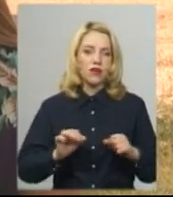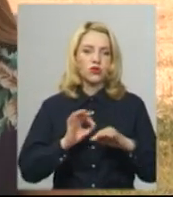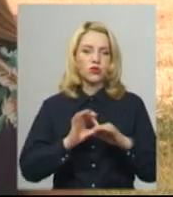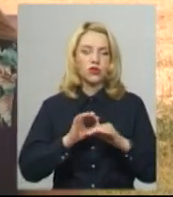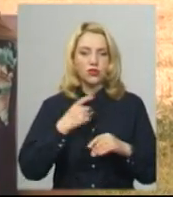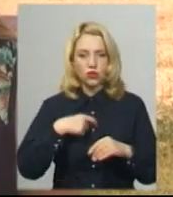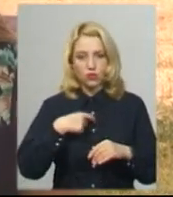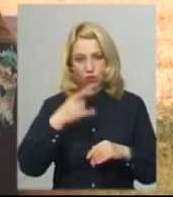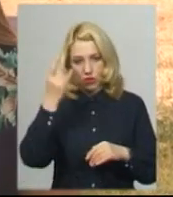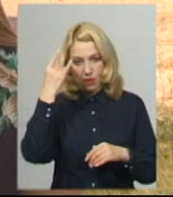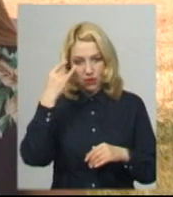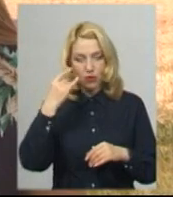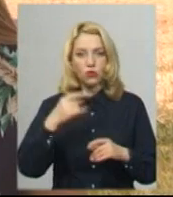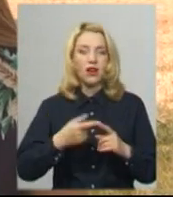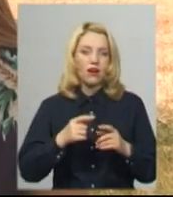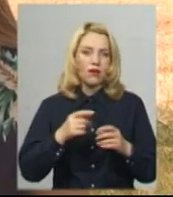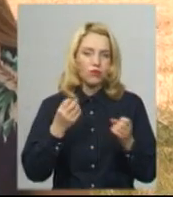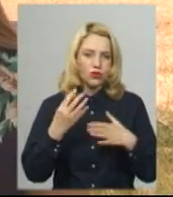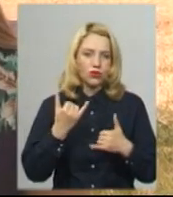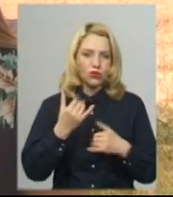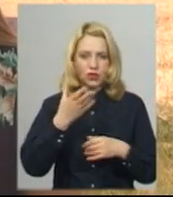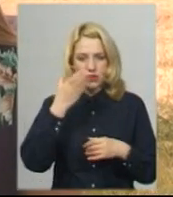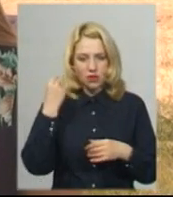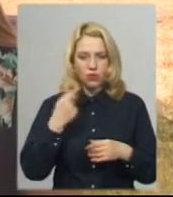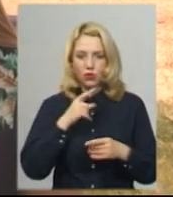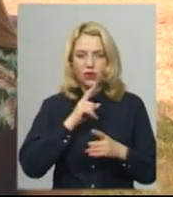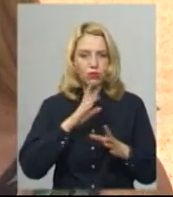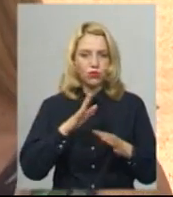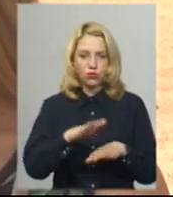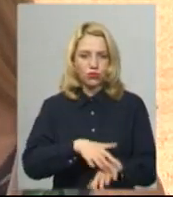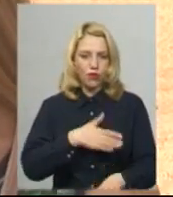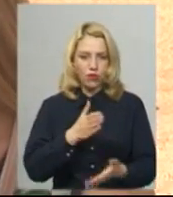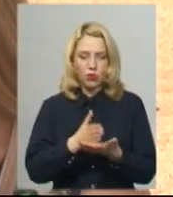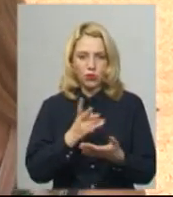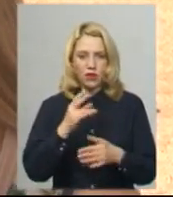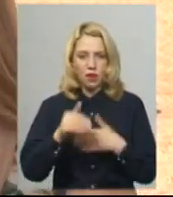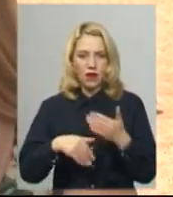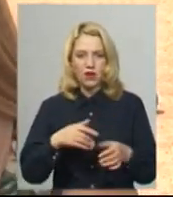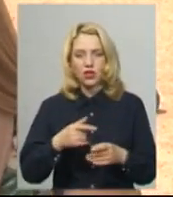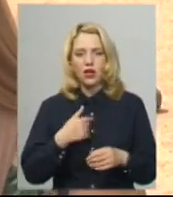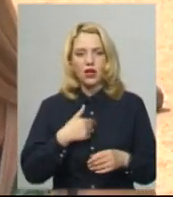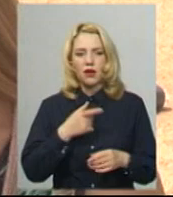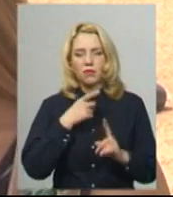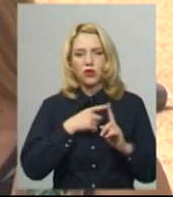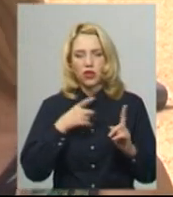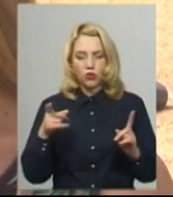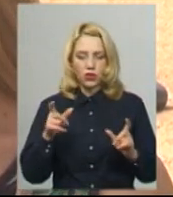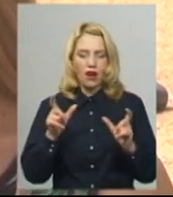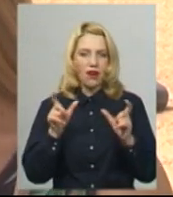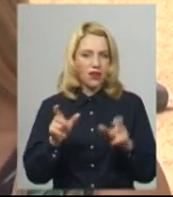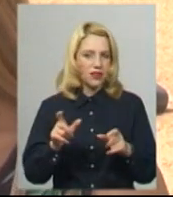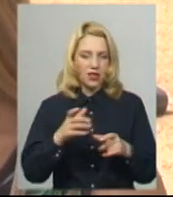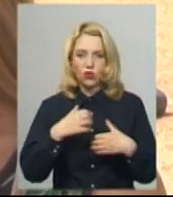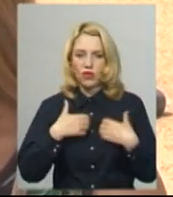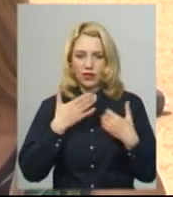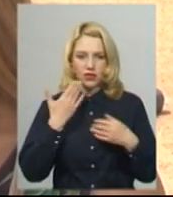собою капелюк, власне сьогодні просто його забула, бо недовго буду перебувати на пляжі. Купатись в період карантину не страшно, просто